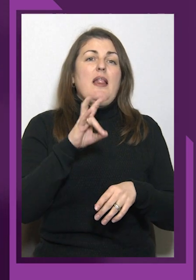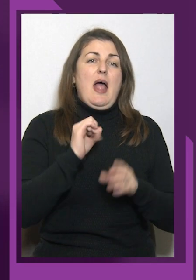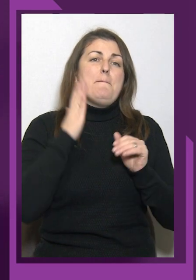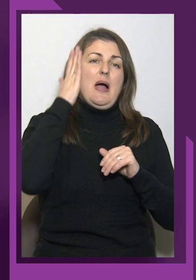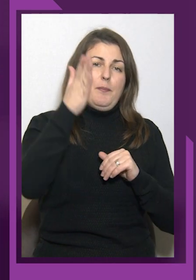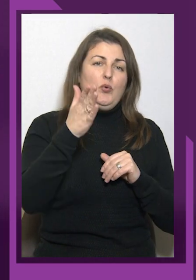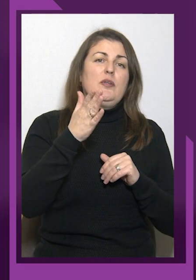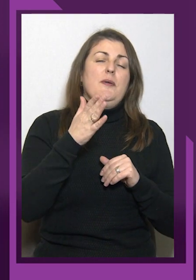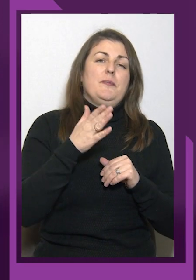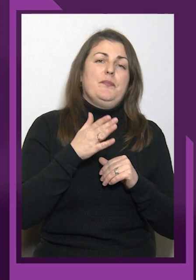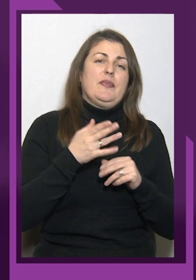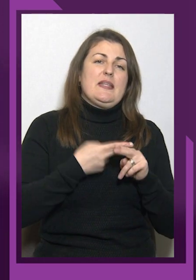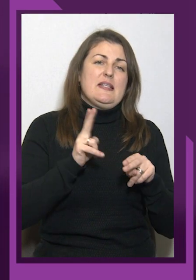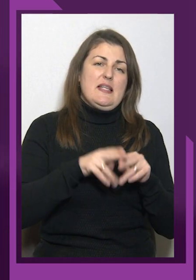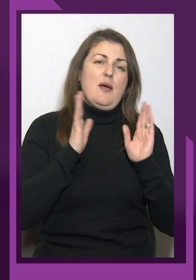світу.